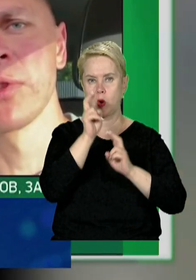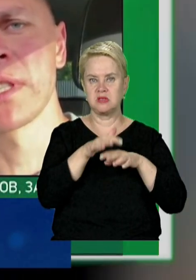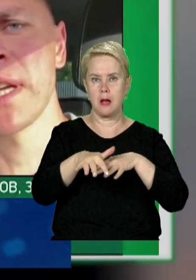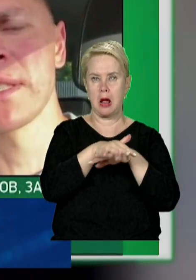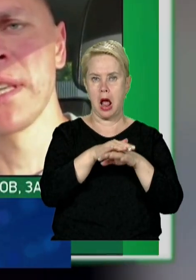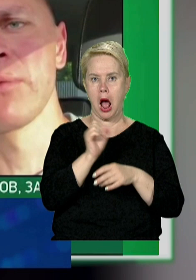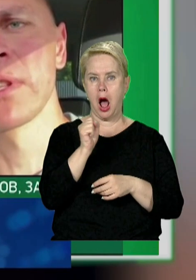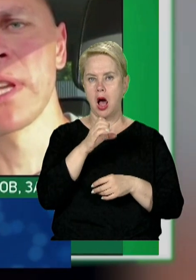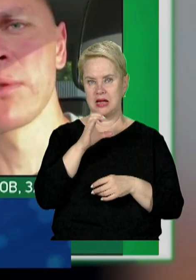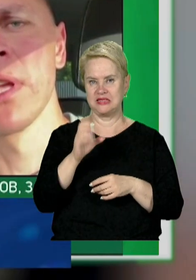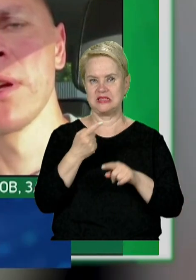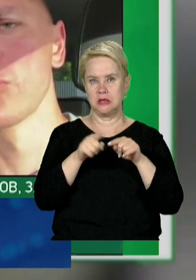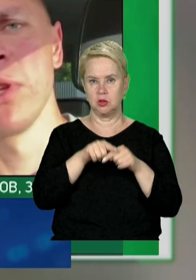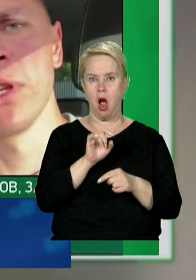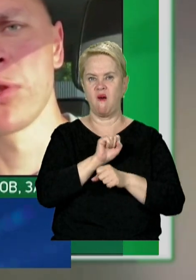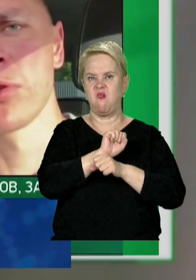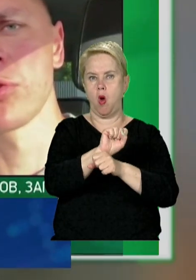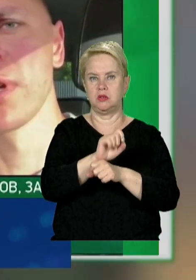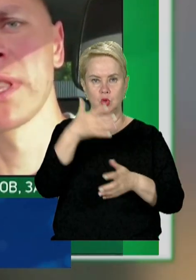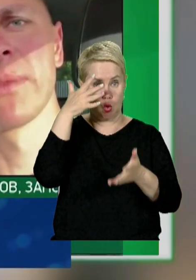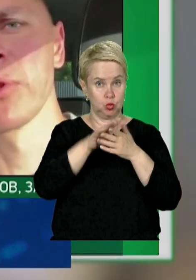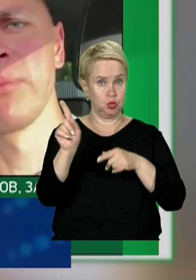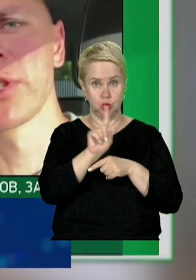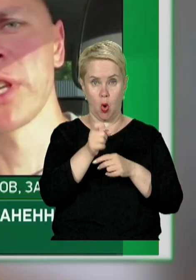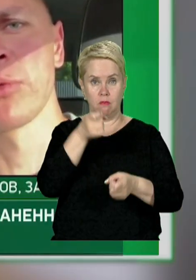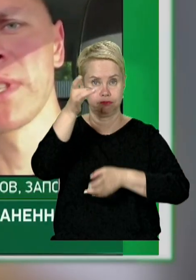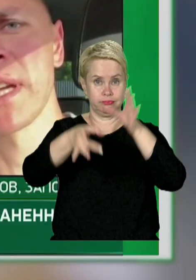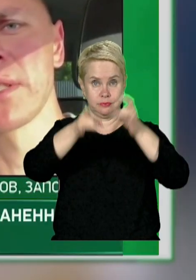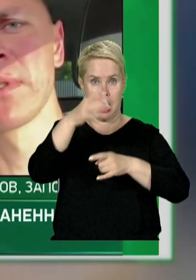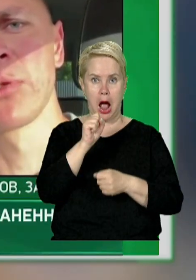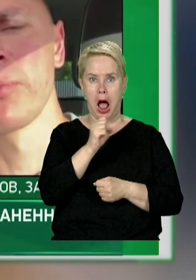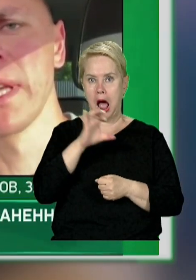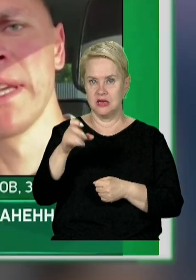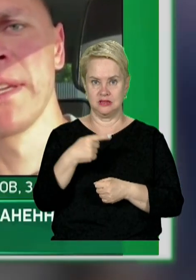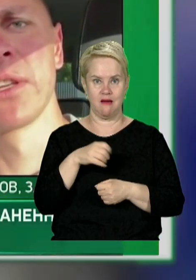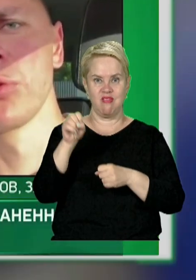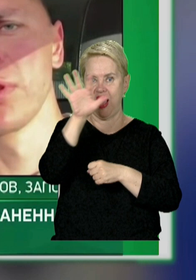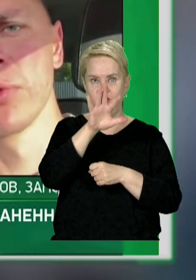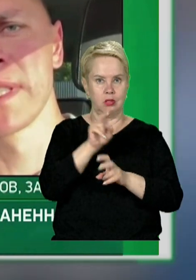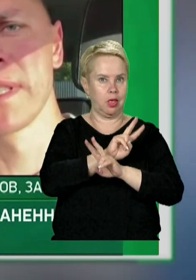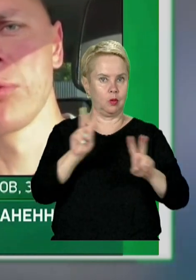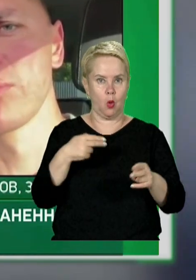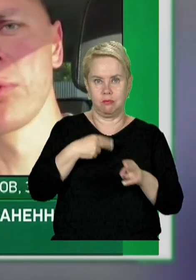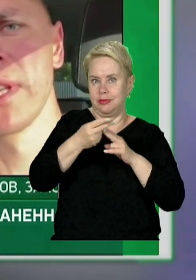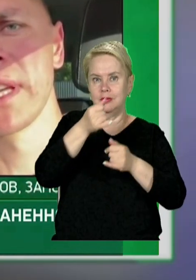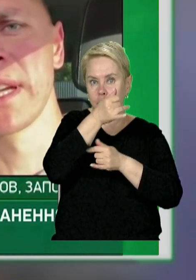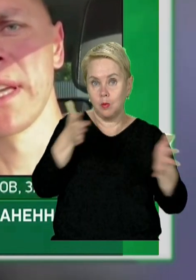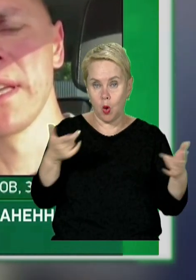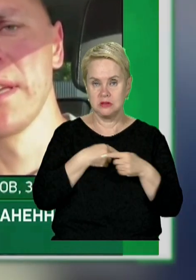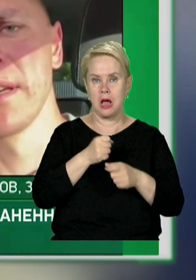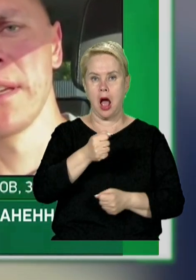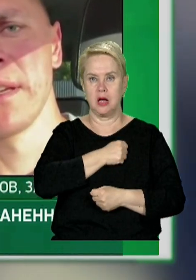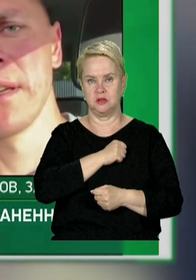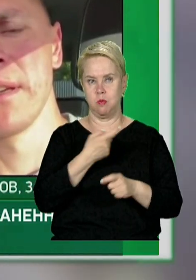майданчик атомної станції як портецю, розуміючись, що гатити по найбільшій атомній станції в Європі ніхто не буде з озброєння,